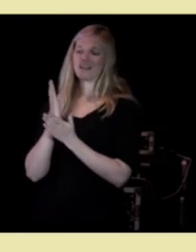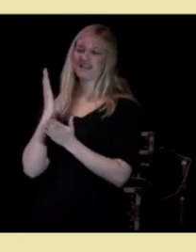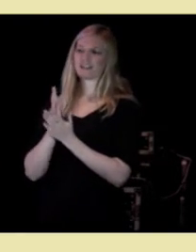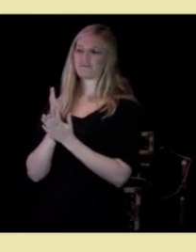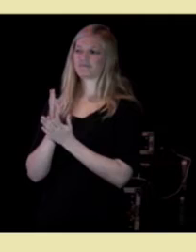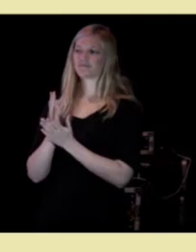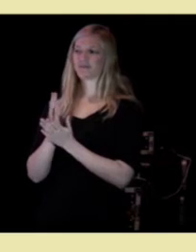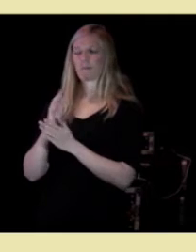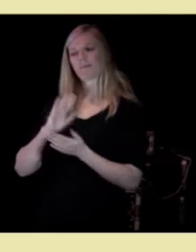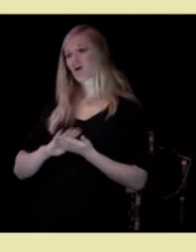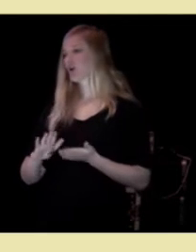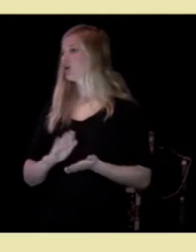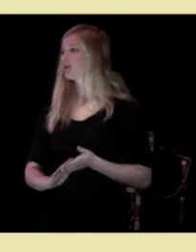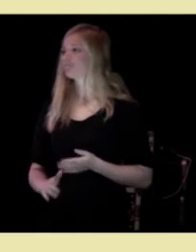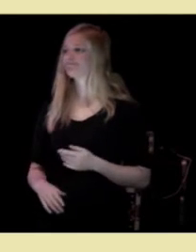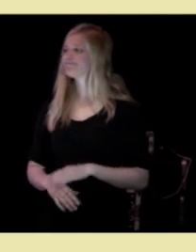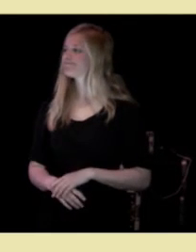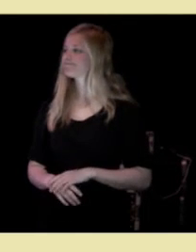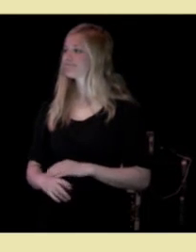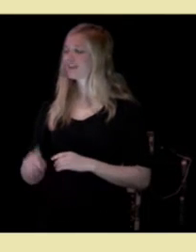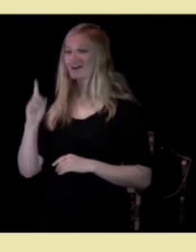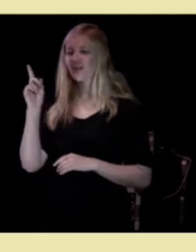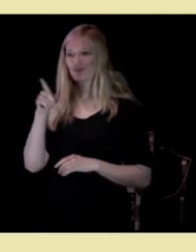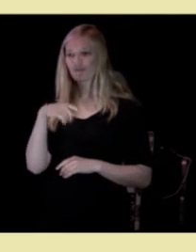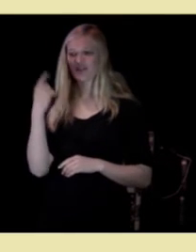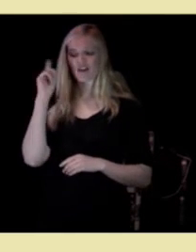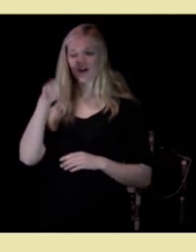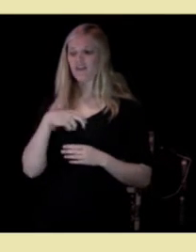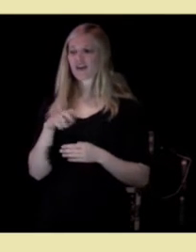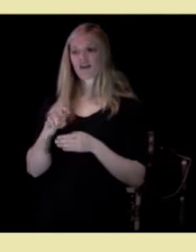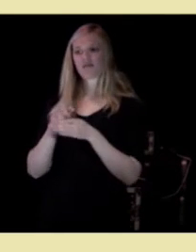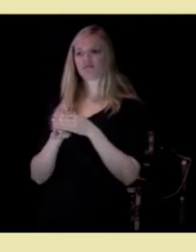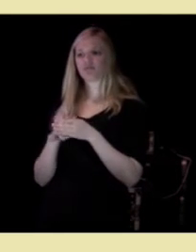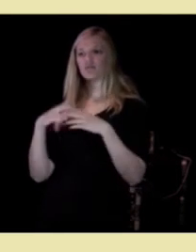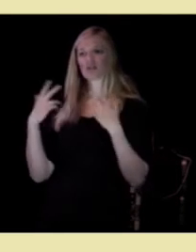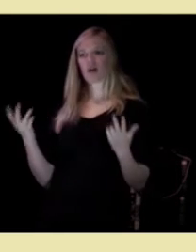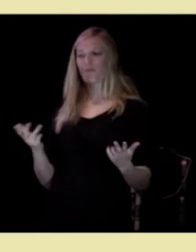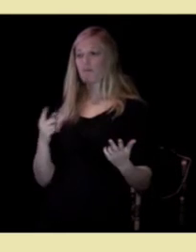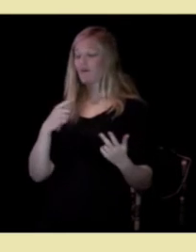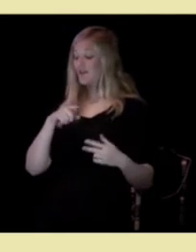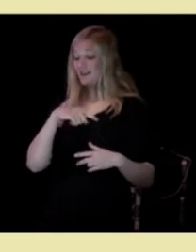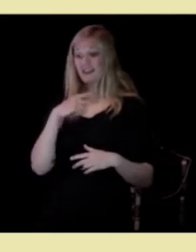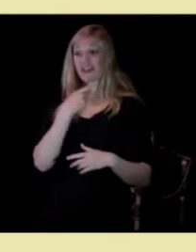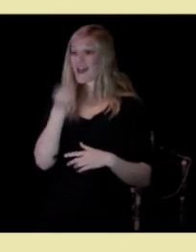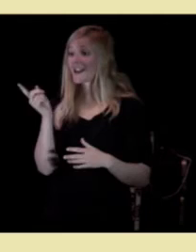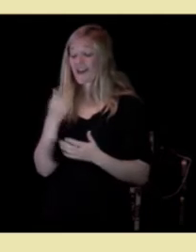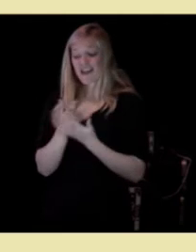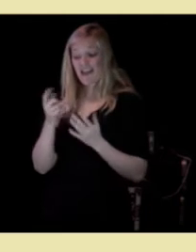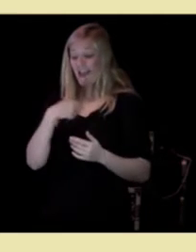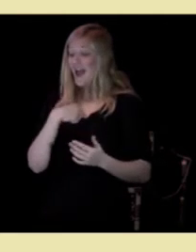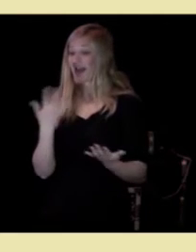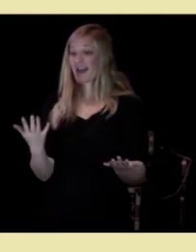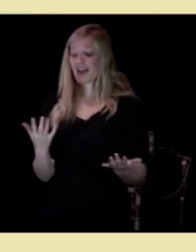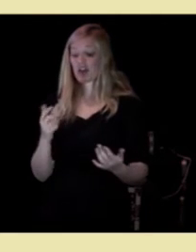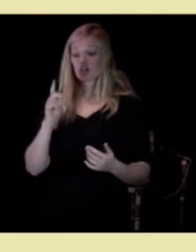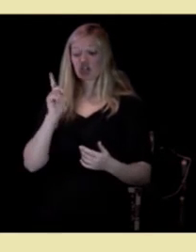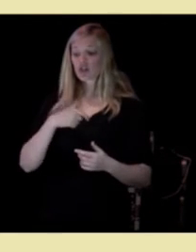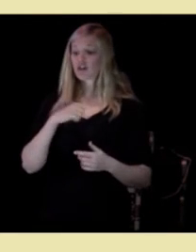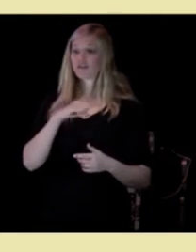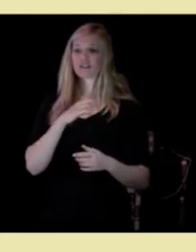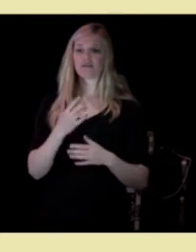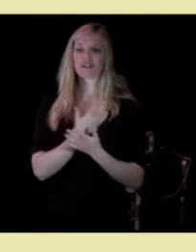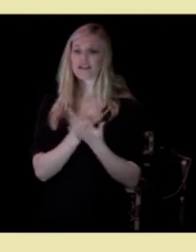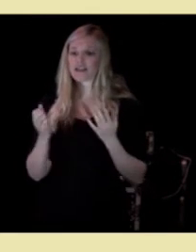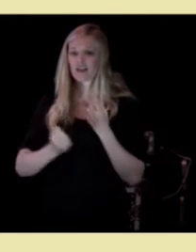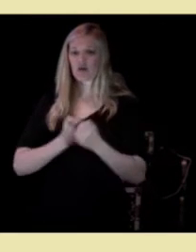Beklager folkens. Vi kan ikke lene oss tilbake hverken dere eller jeg. For gjør vi det ikke spennende,